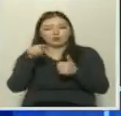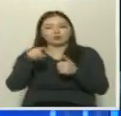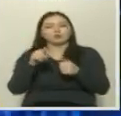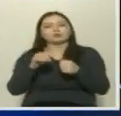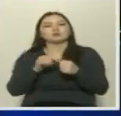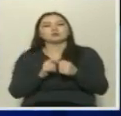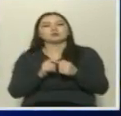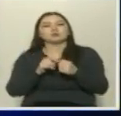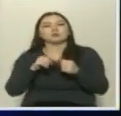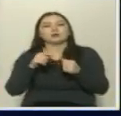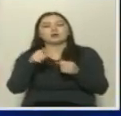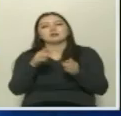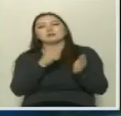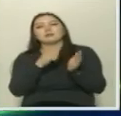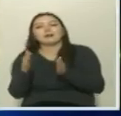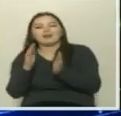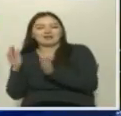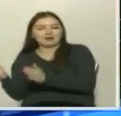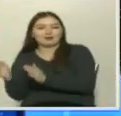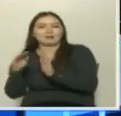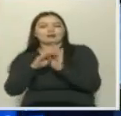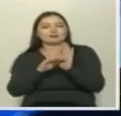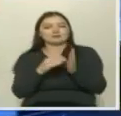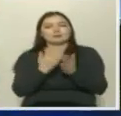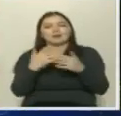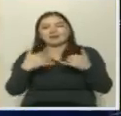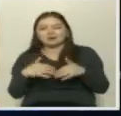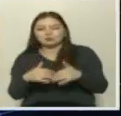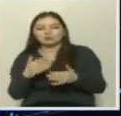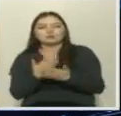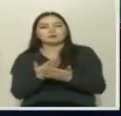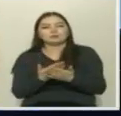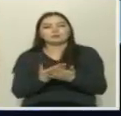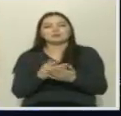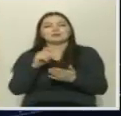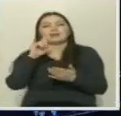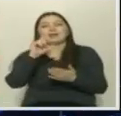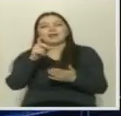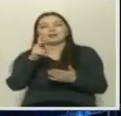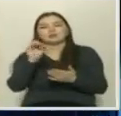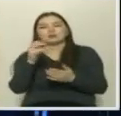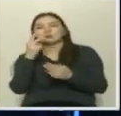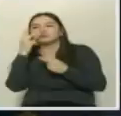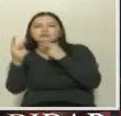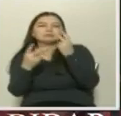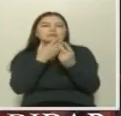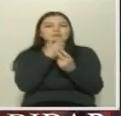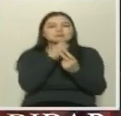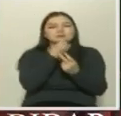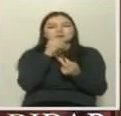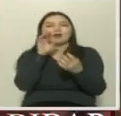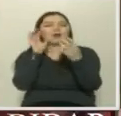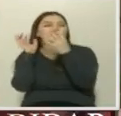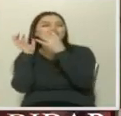-Калиева, сейчас реализуется программа по покрытию части расходов предпринимателей на приобретение экскурсионных автобусов, субсидирование расходов на